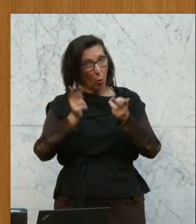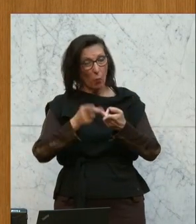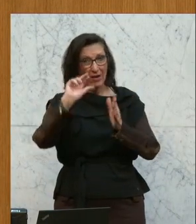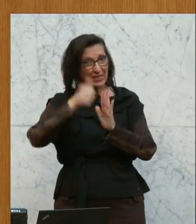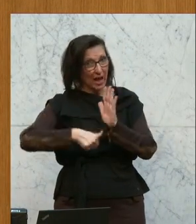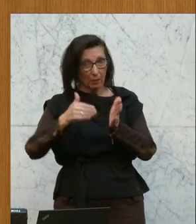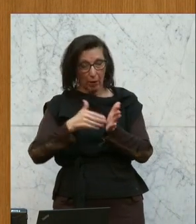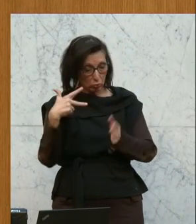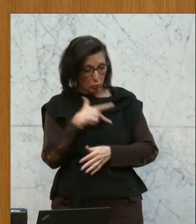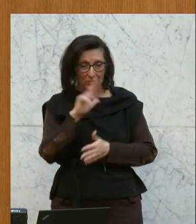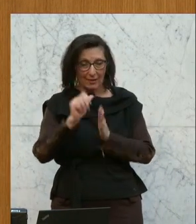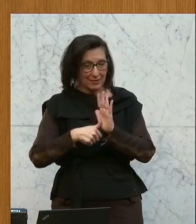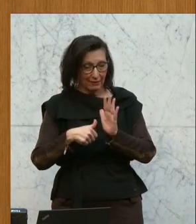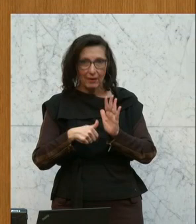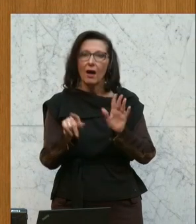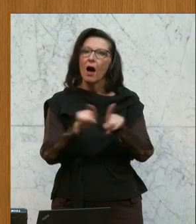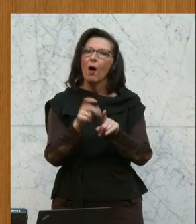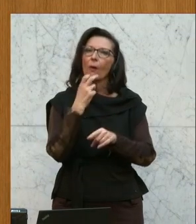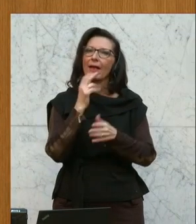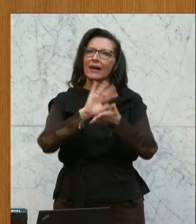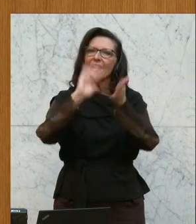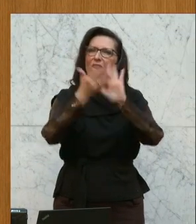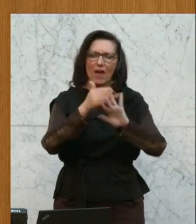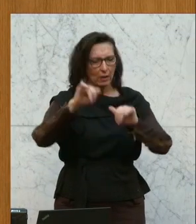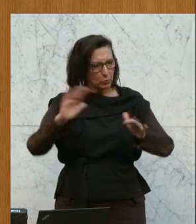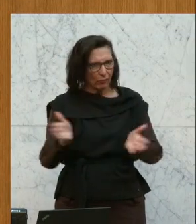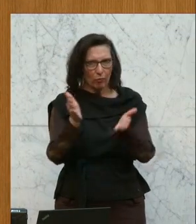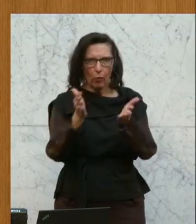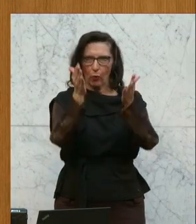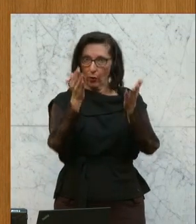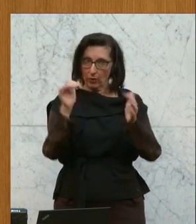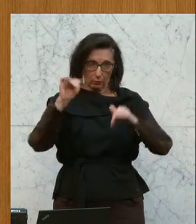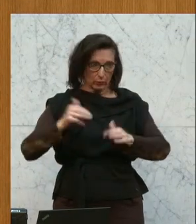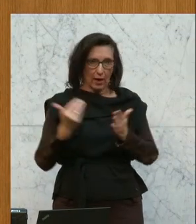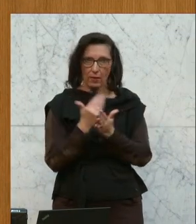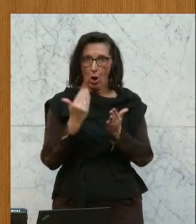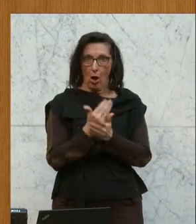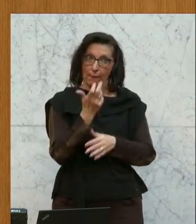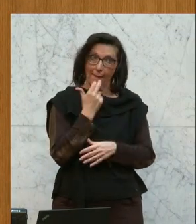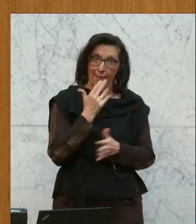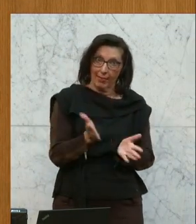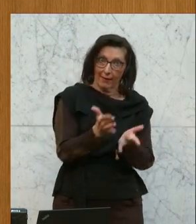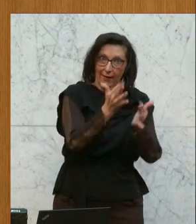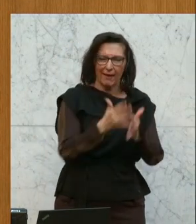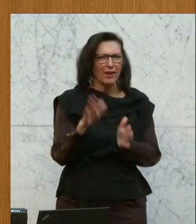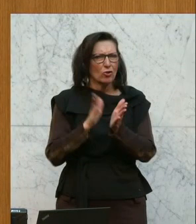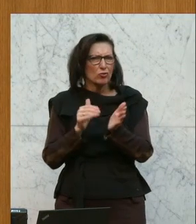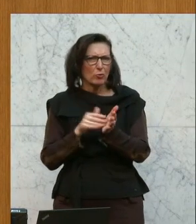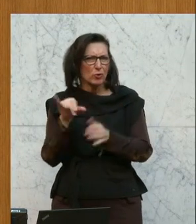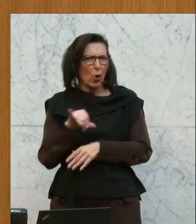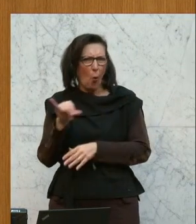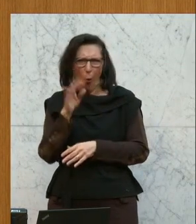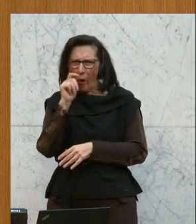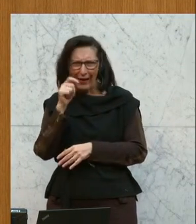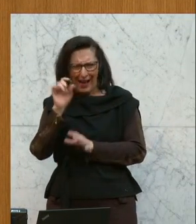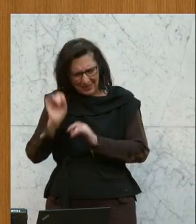Wir müssen die Energiewende weiter vorantreiben. Rein in die Erneuerbaren, raus aus dreckigem Öl und Gas. Und damit auch rein